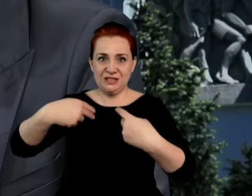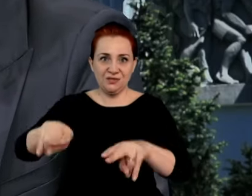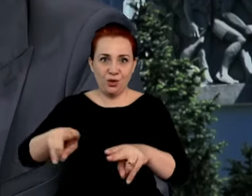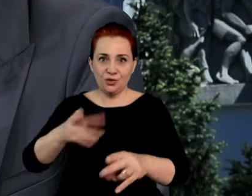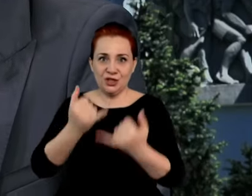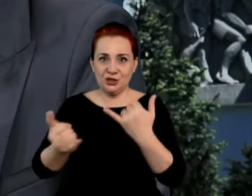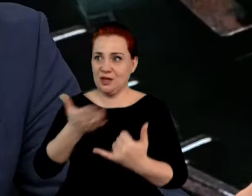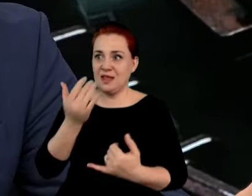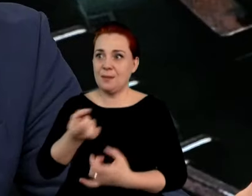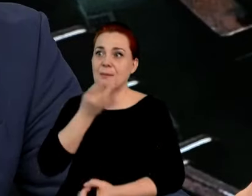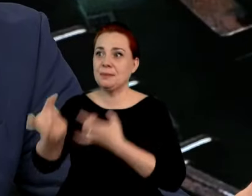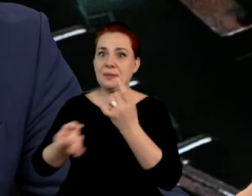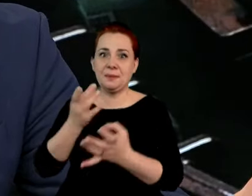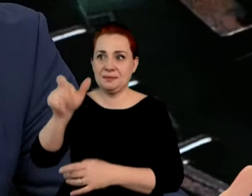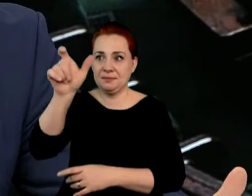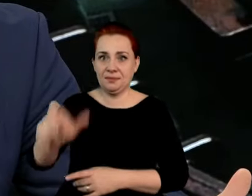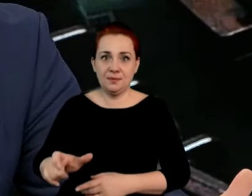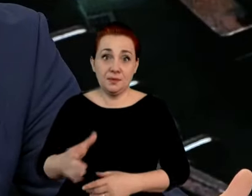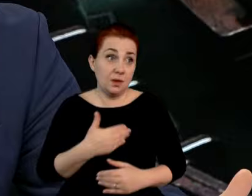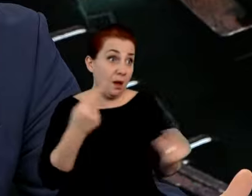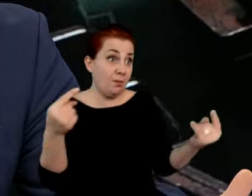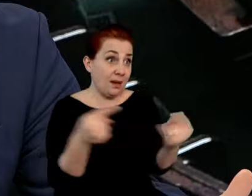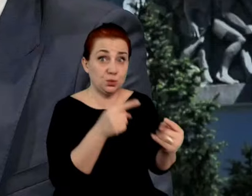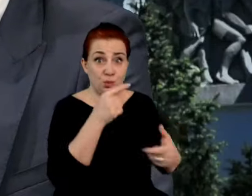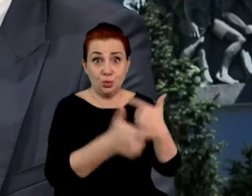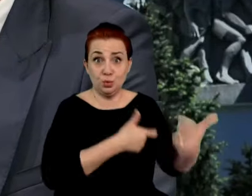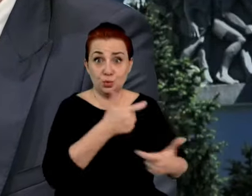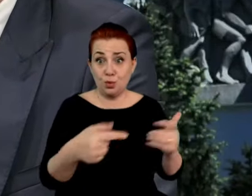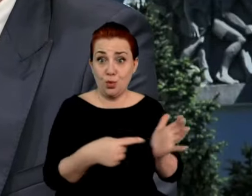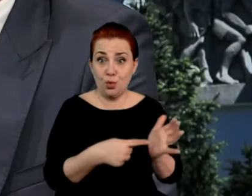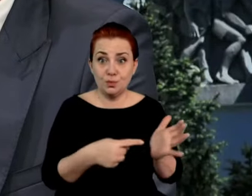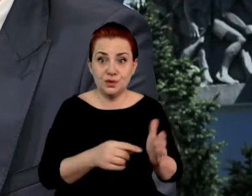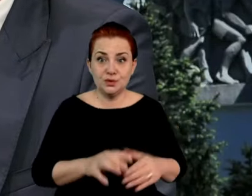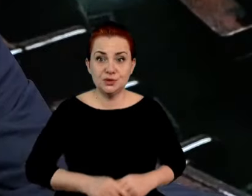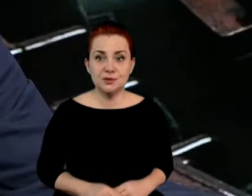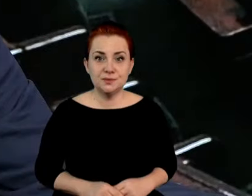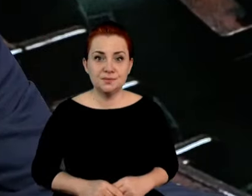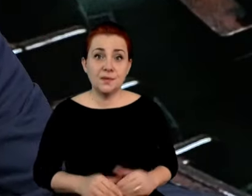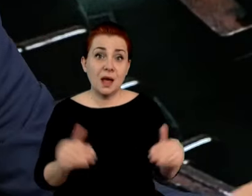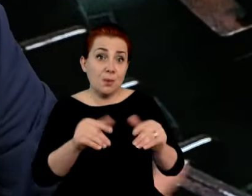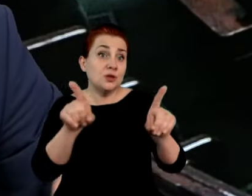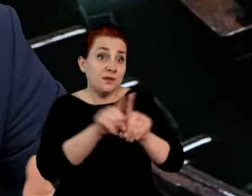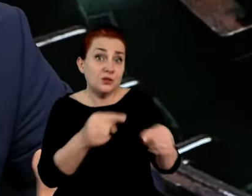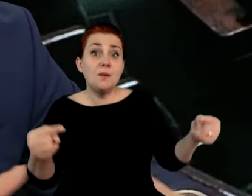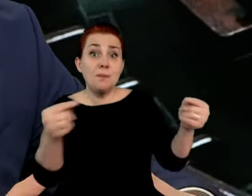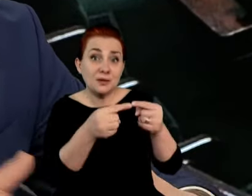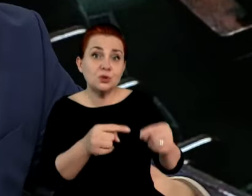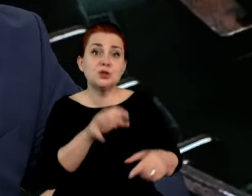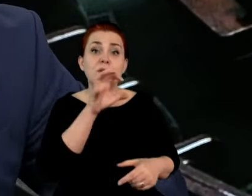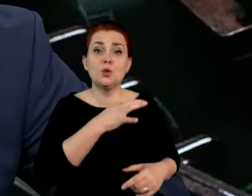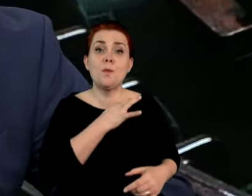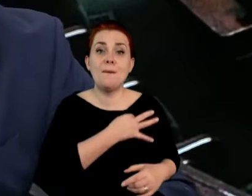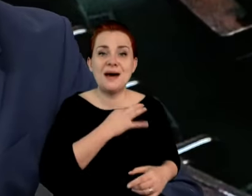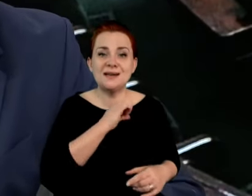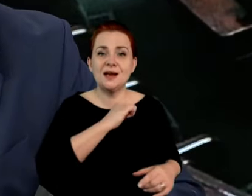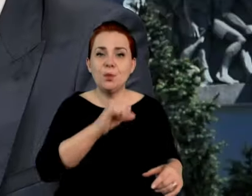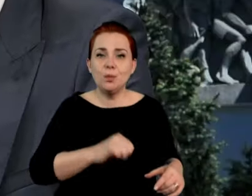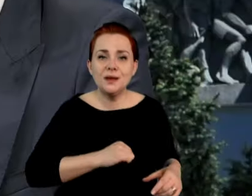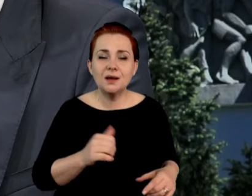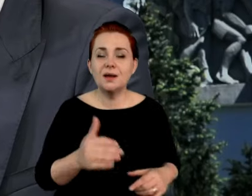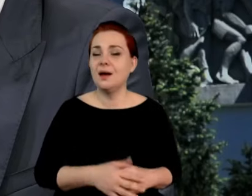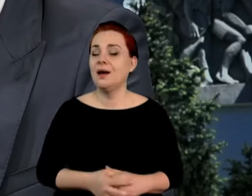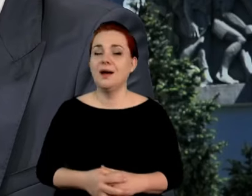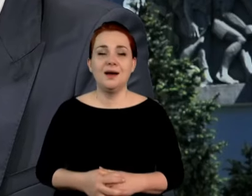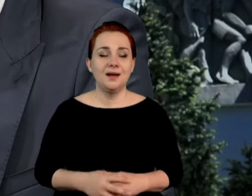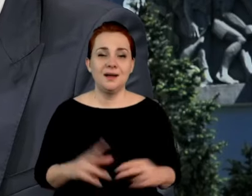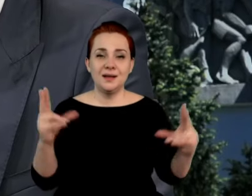postawionych, bo chciałbym zrozumieć pana... A może by wypadało, żebyście partię republikańską z tej koalicji... przecież Jacek Żalek nie ma postawionych